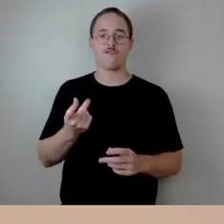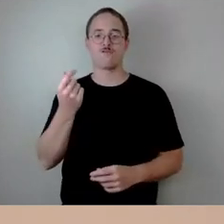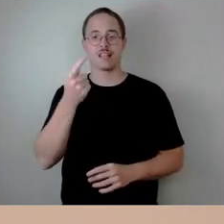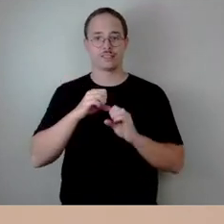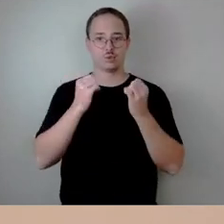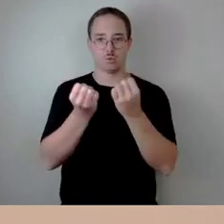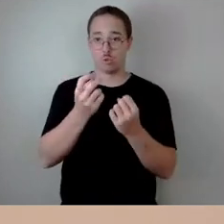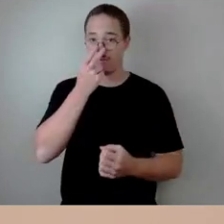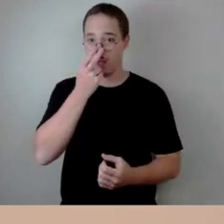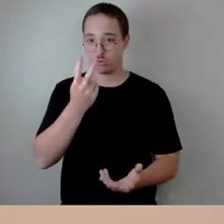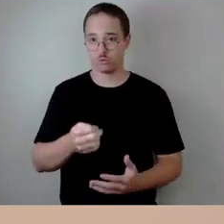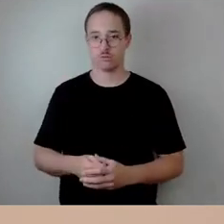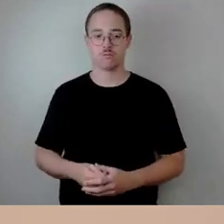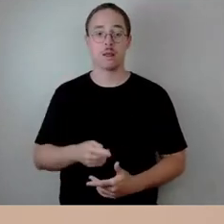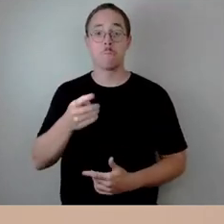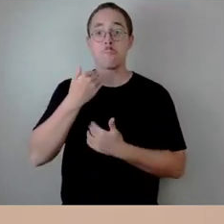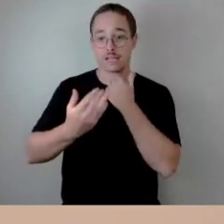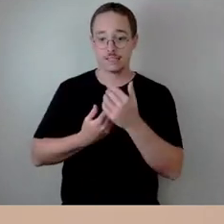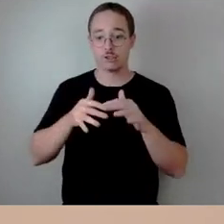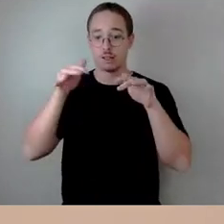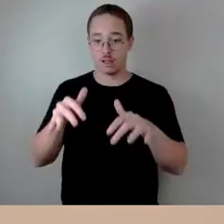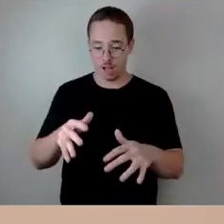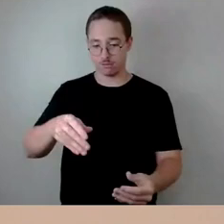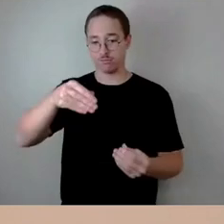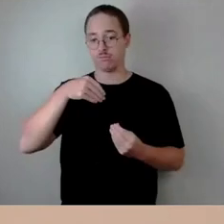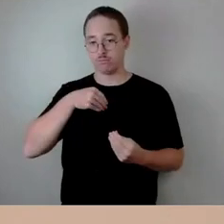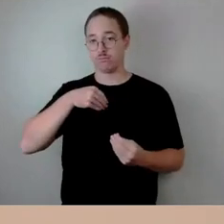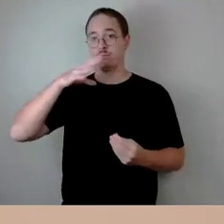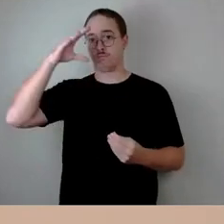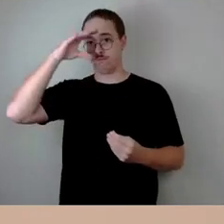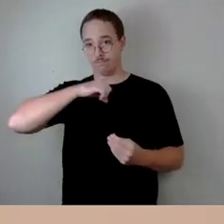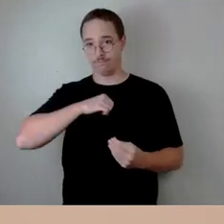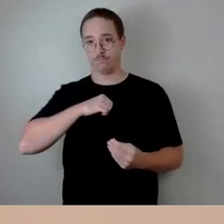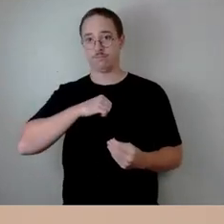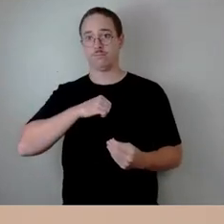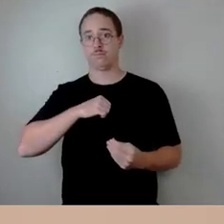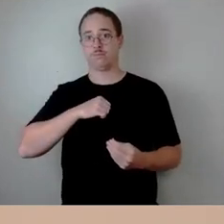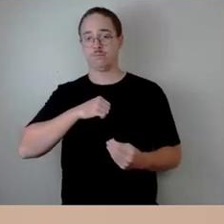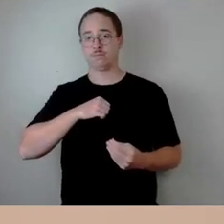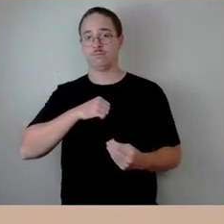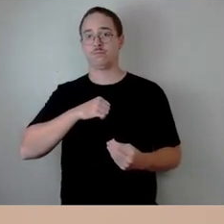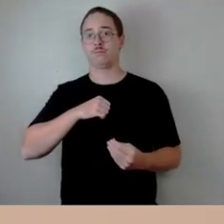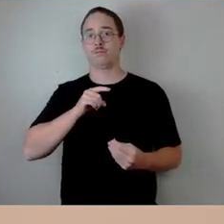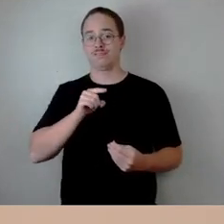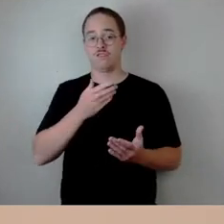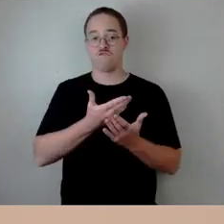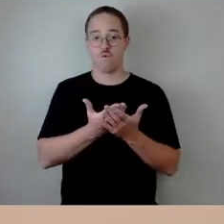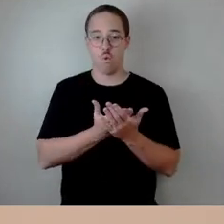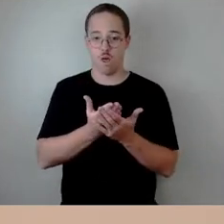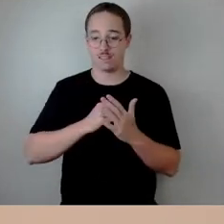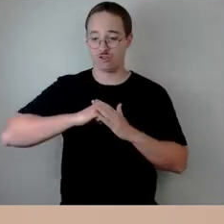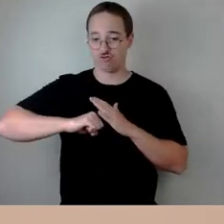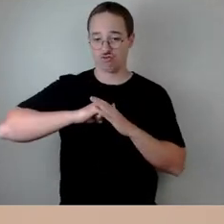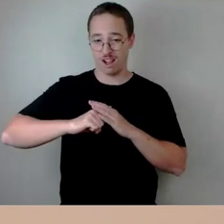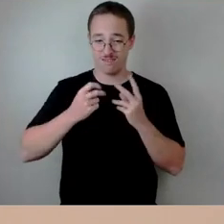haben Sie zur Kenntnis genommen und diese Vorlage ist dringlich deswegen, weil das Geld